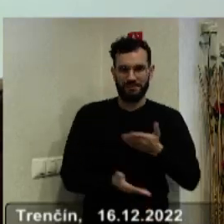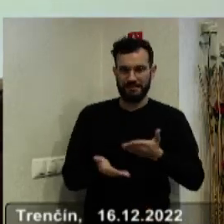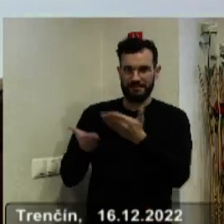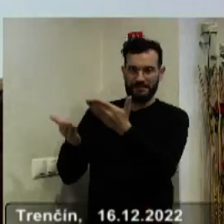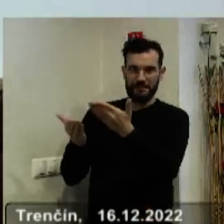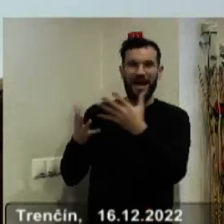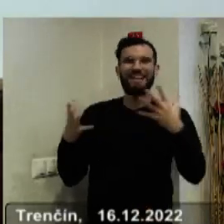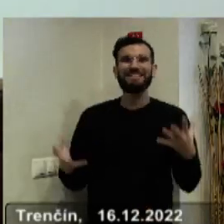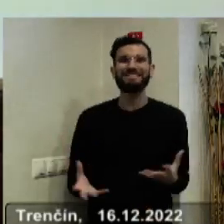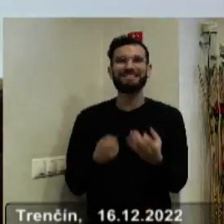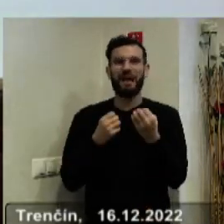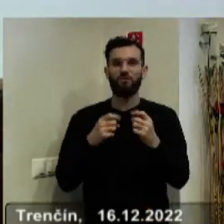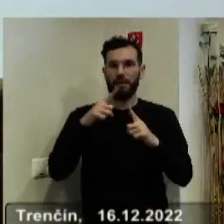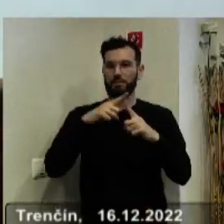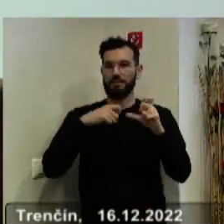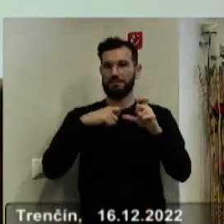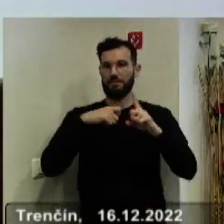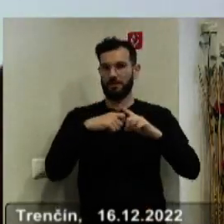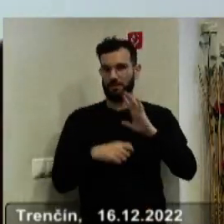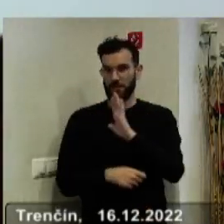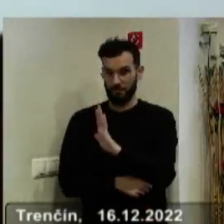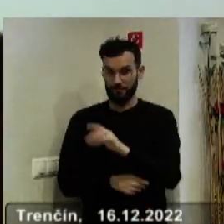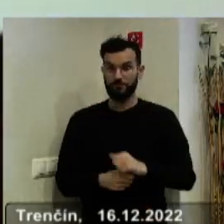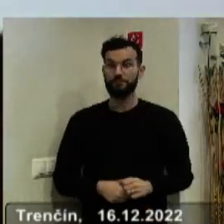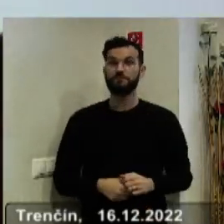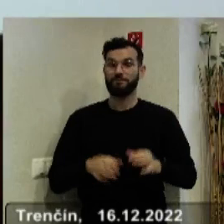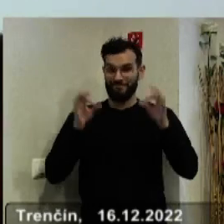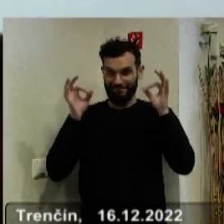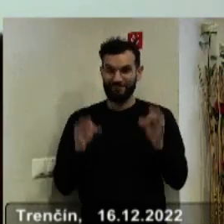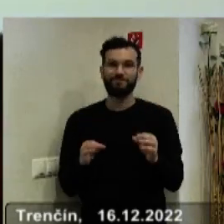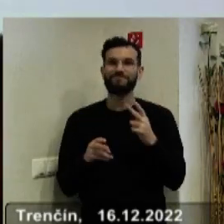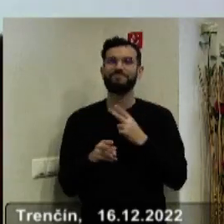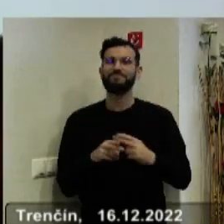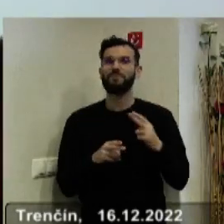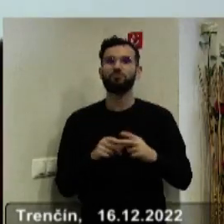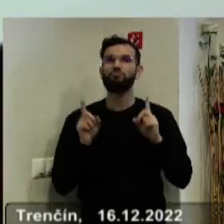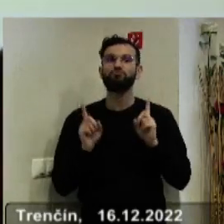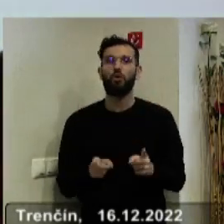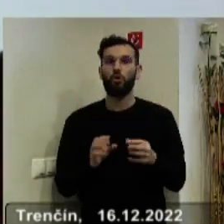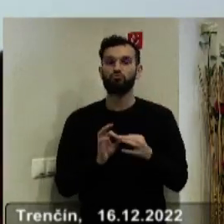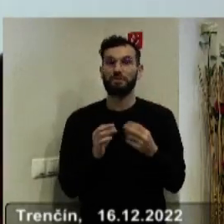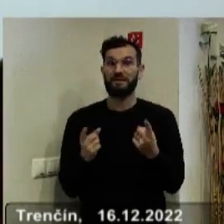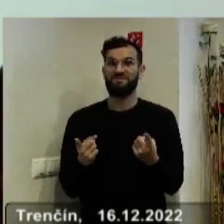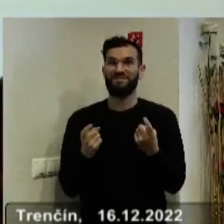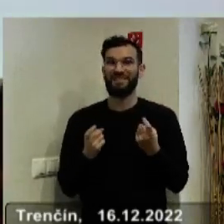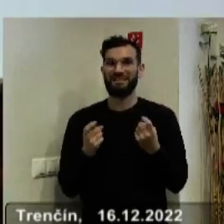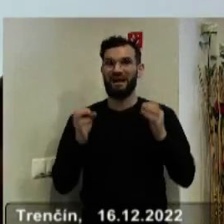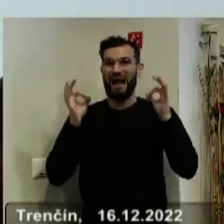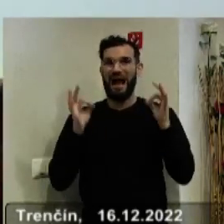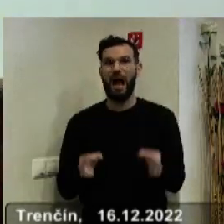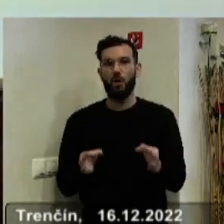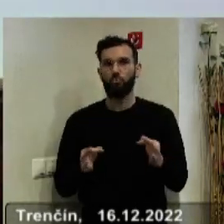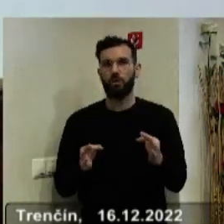zhľadevateľskej pôsobnosti Trenčenského samozprávneho kraja, ktoré reagovali na výzvu v súvislosti s